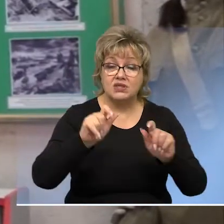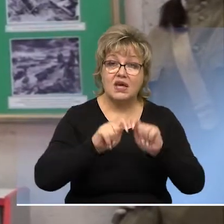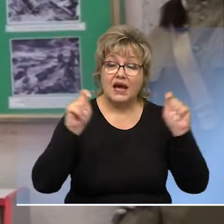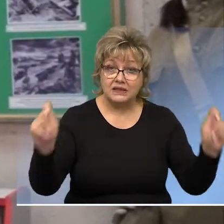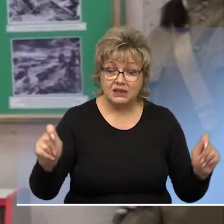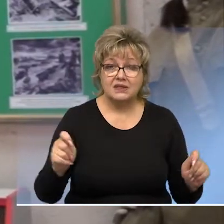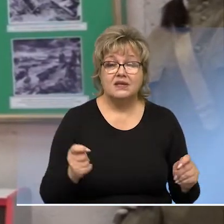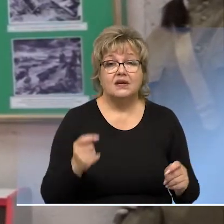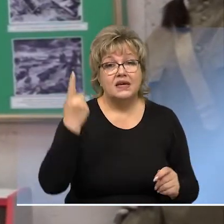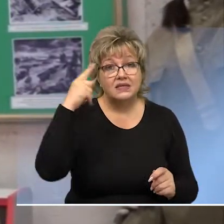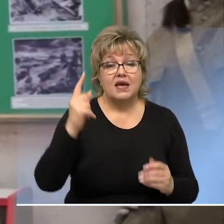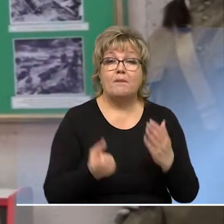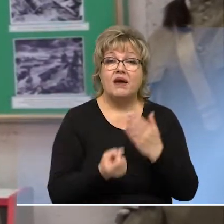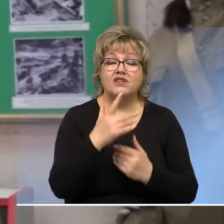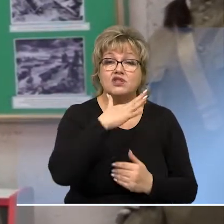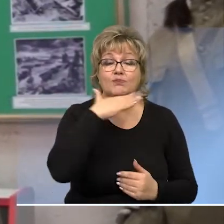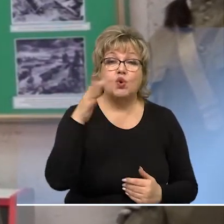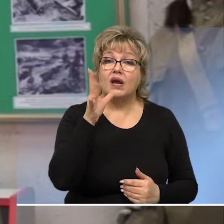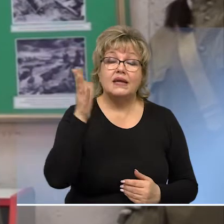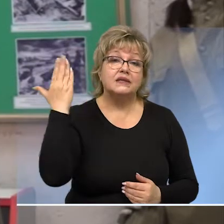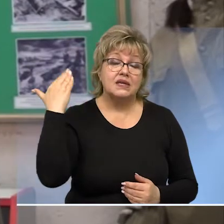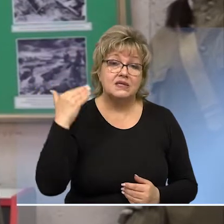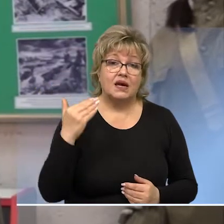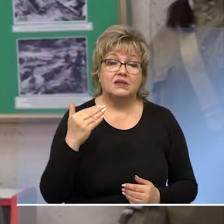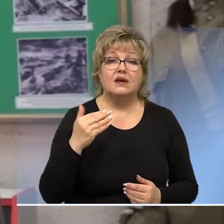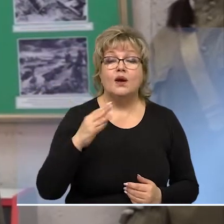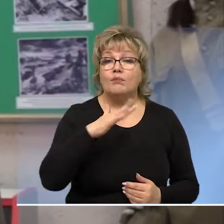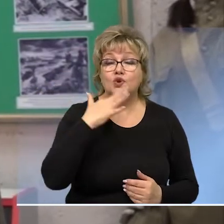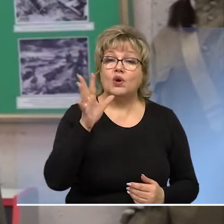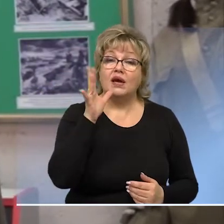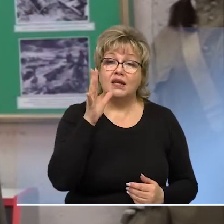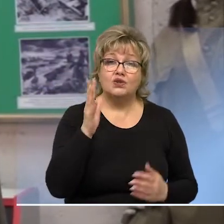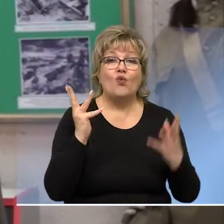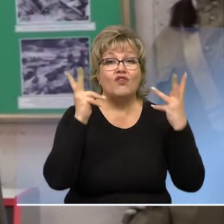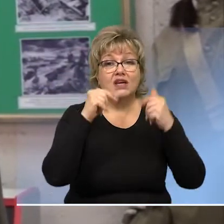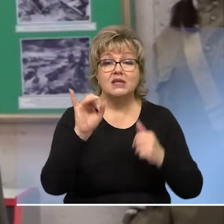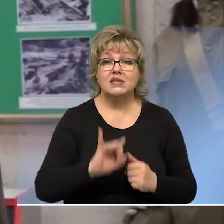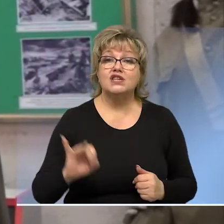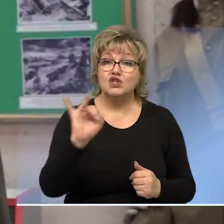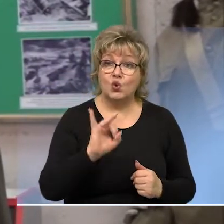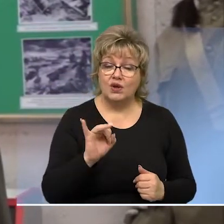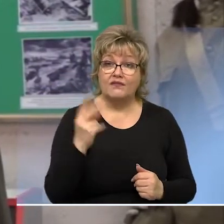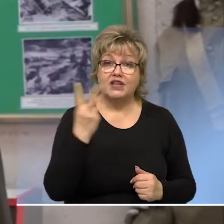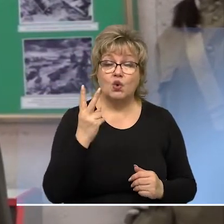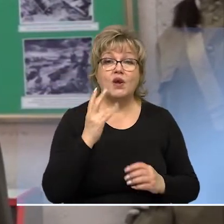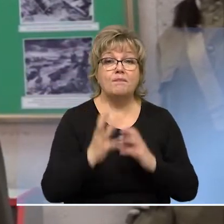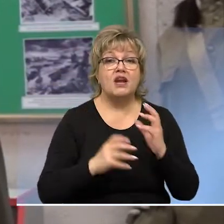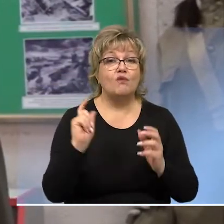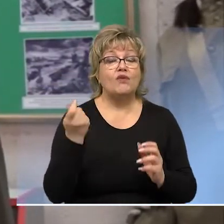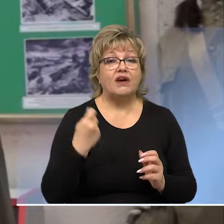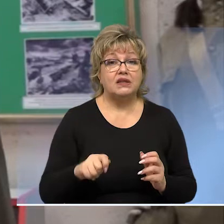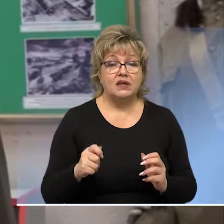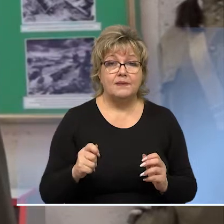конечно же, много лет назад в силу того, что много лет увлекался историей Второй